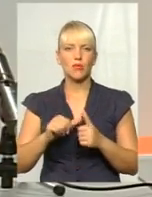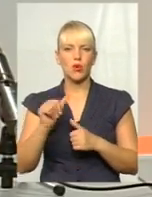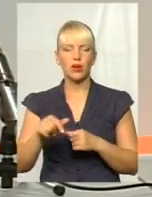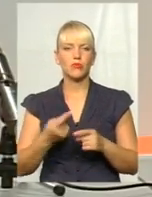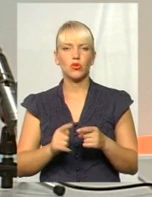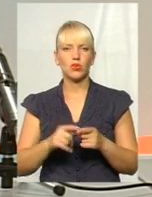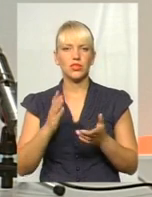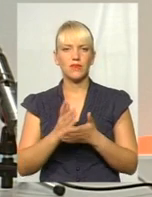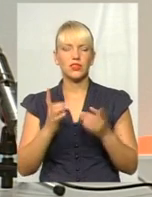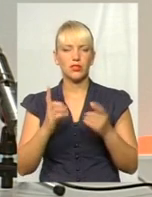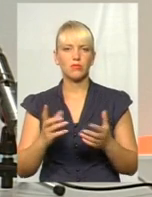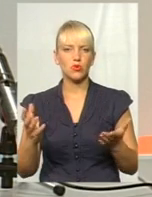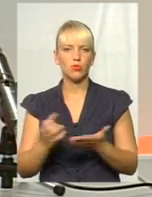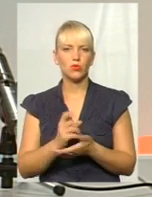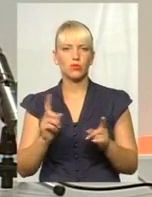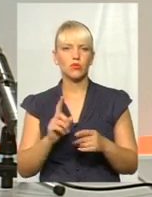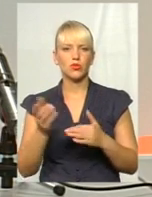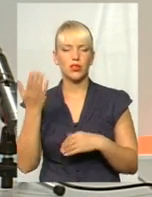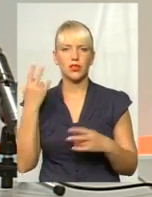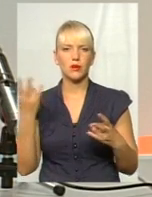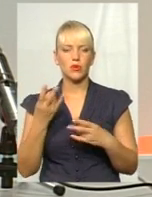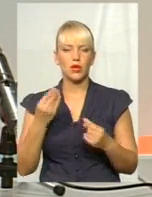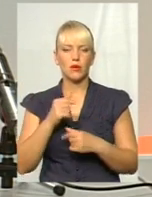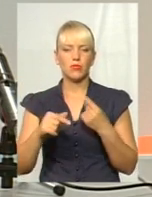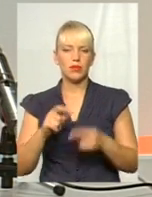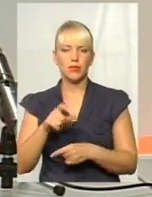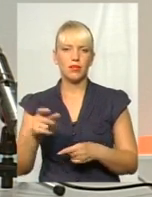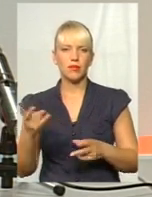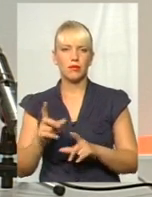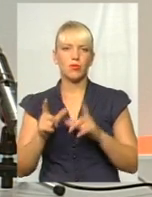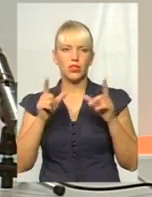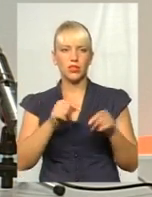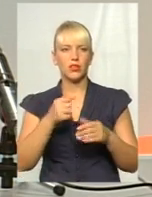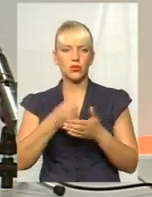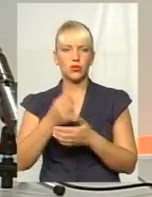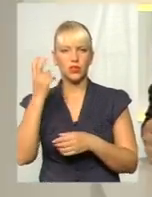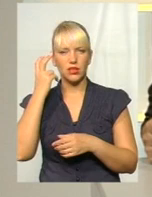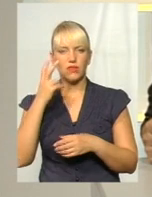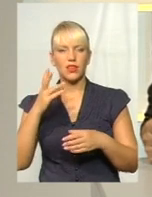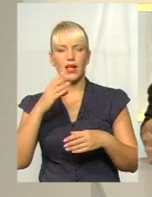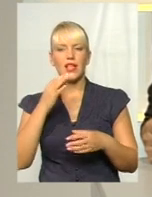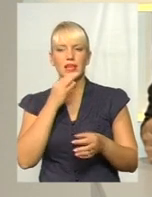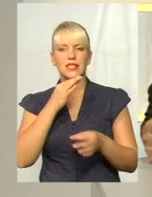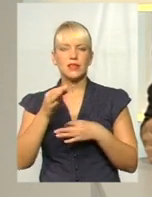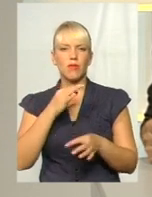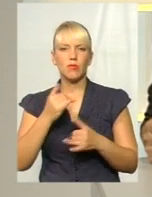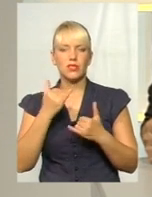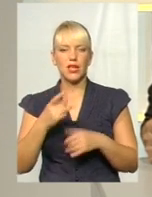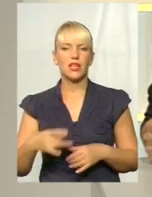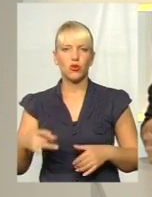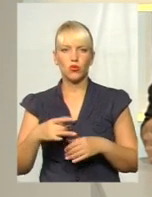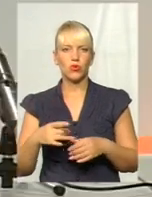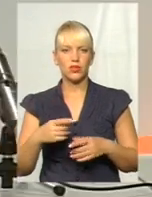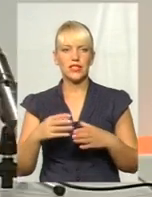здобутком є, що раніше необхідно було підприємцям їхати до Києву на співбесіду. Зараз регіональні